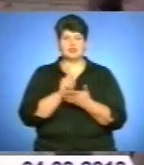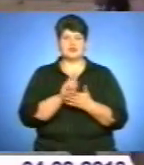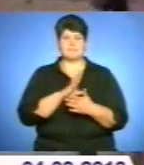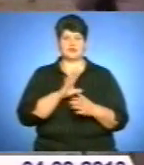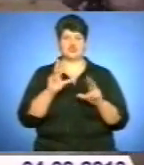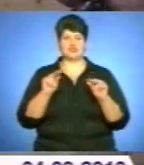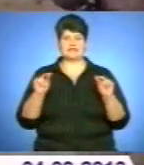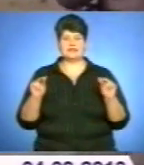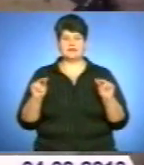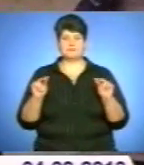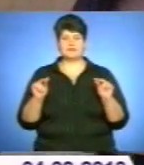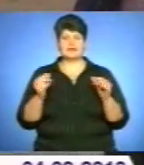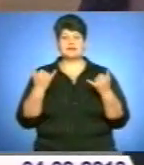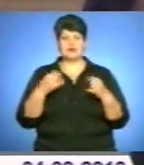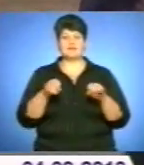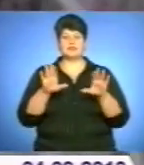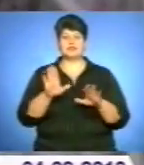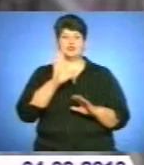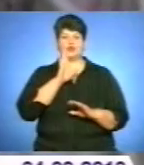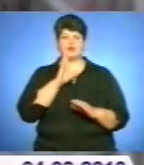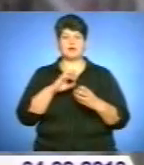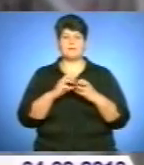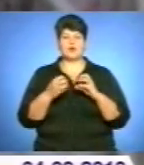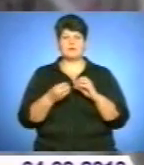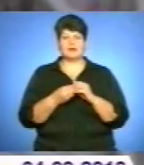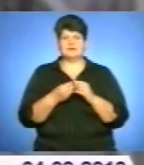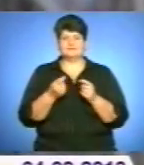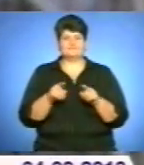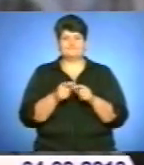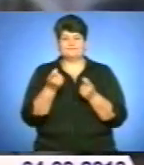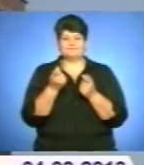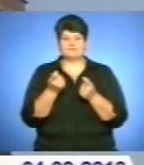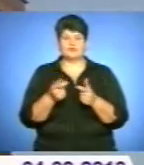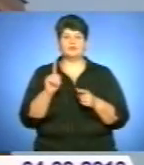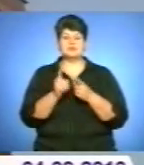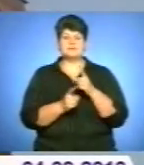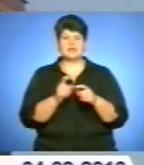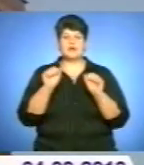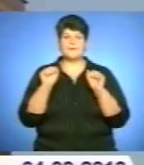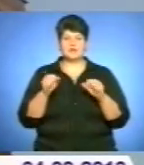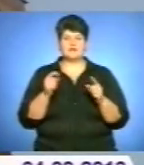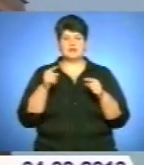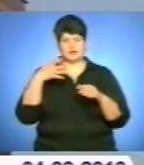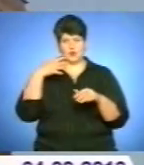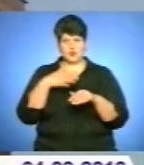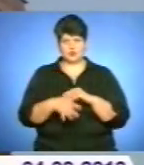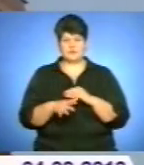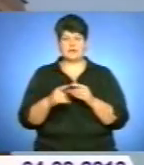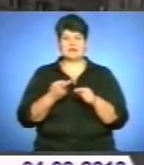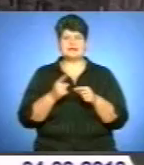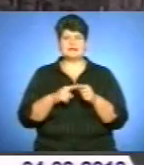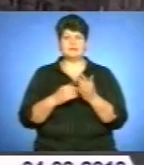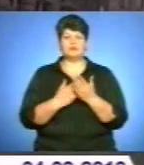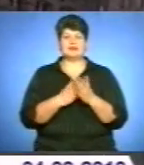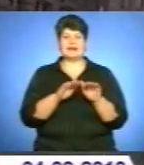Наразі вирішення жіночих проблем в Україні схожі до крапель у морі. Тому зміни можливі лише за умови послідовної гендерної політики на рівні